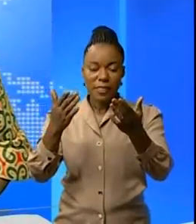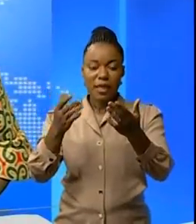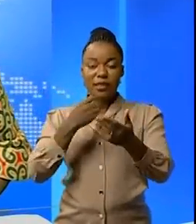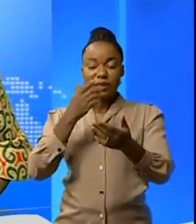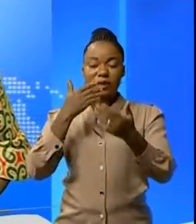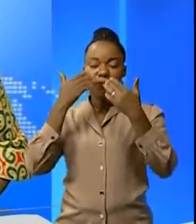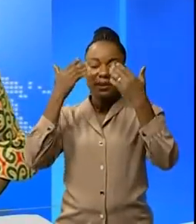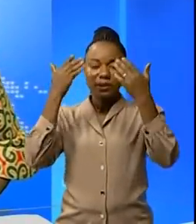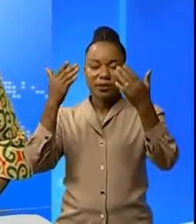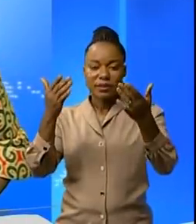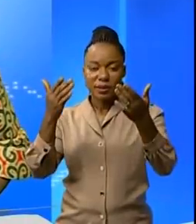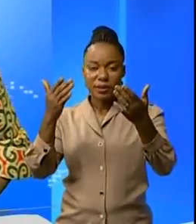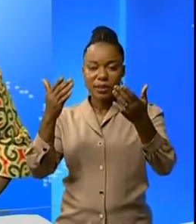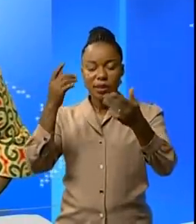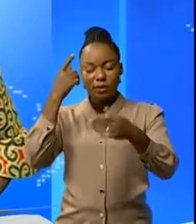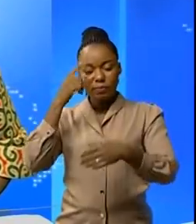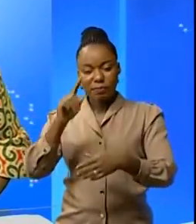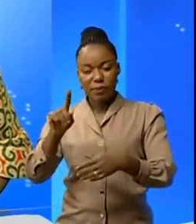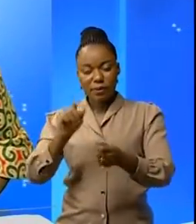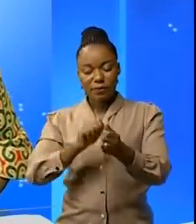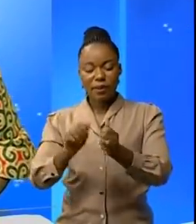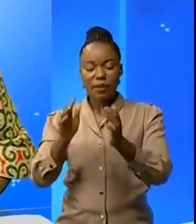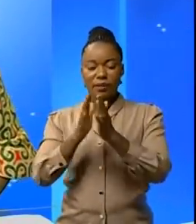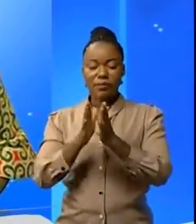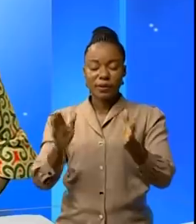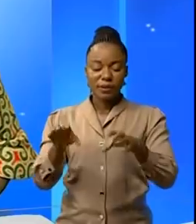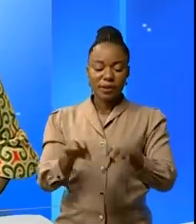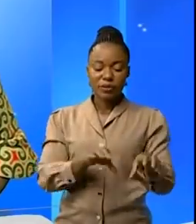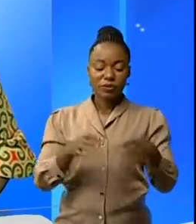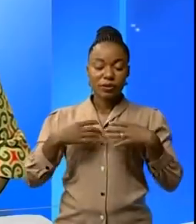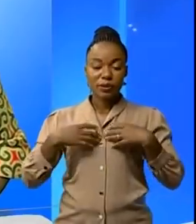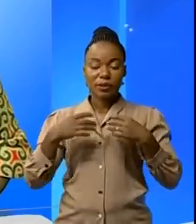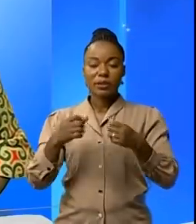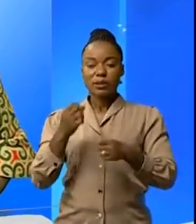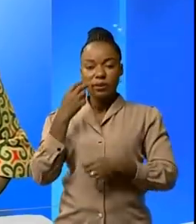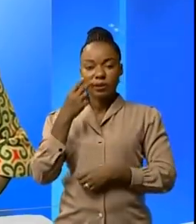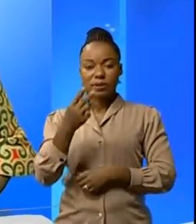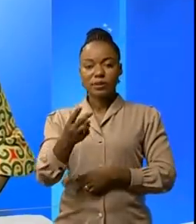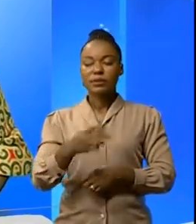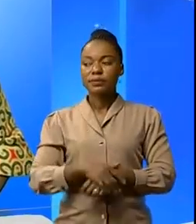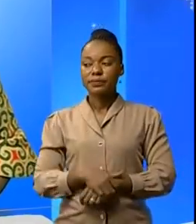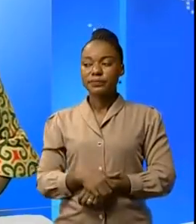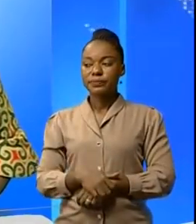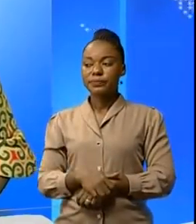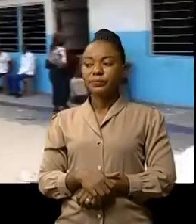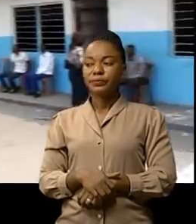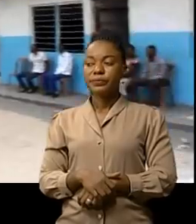avec plutôt ont remercié Dieu par un culte d'action de grâce au dépendant pour le reportage